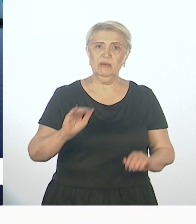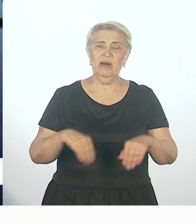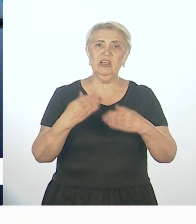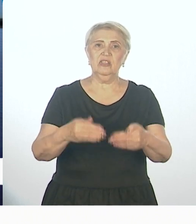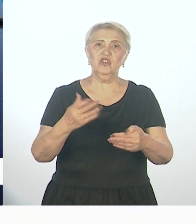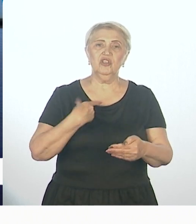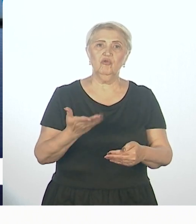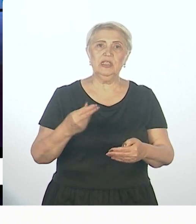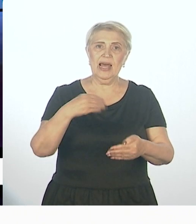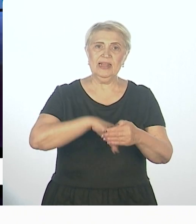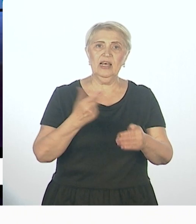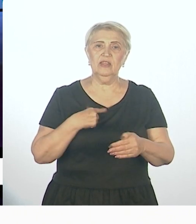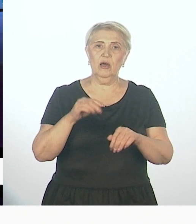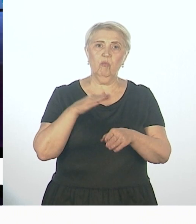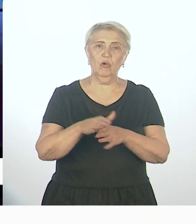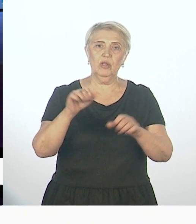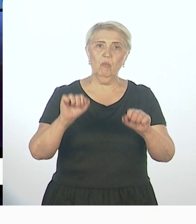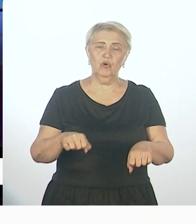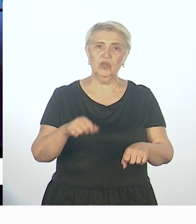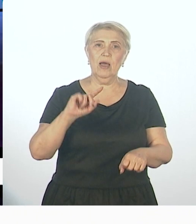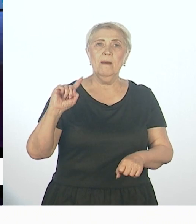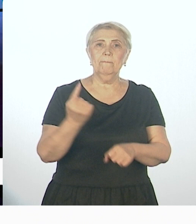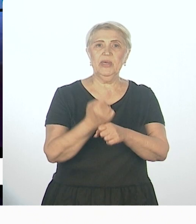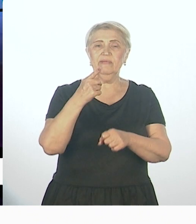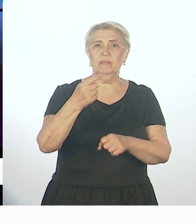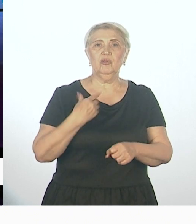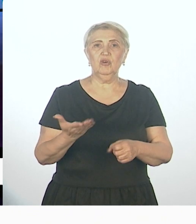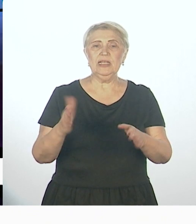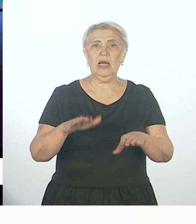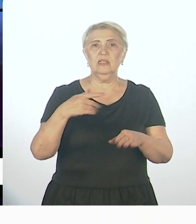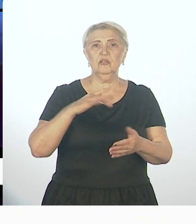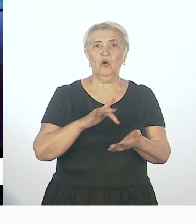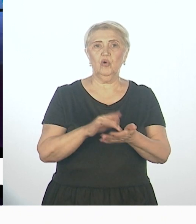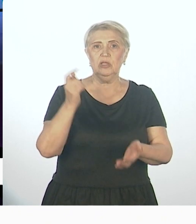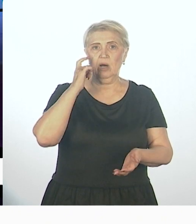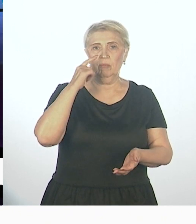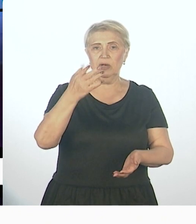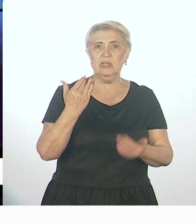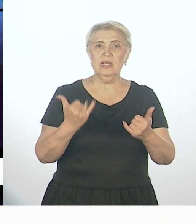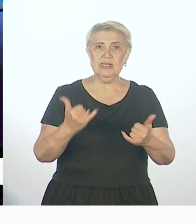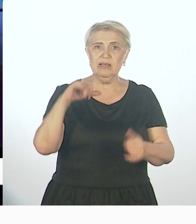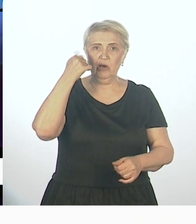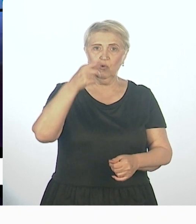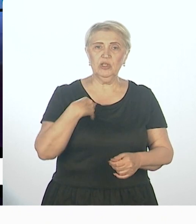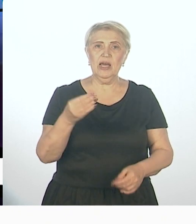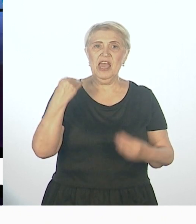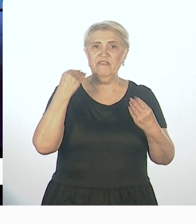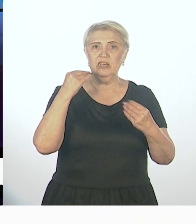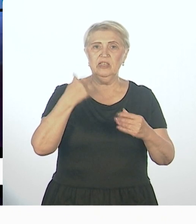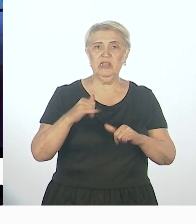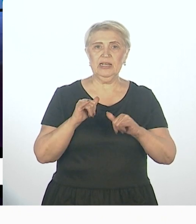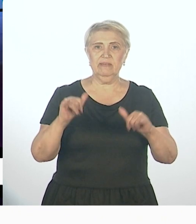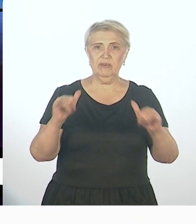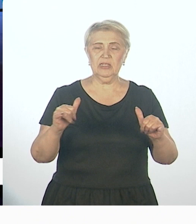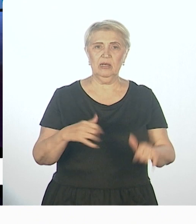полномочия. И первым у нас в крае отозвался город Хабаровск, который уже вот с этого года эффективно развивает,